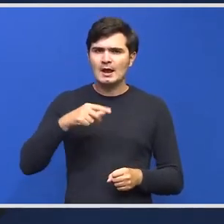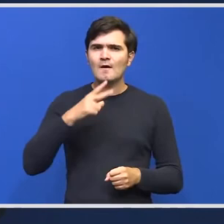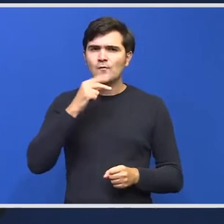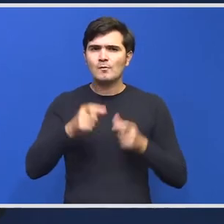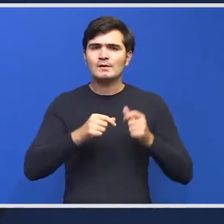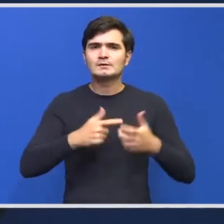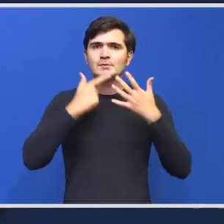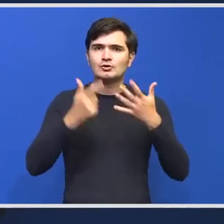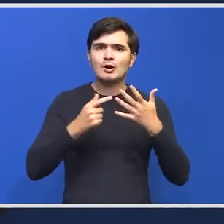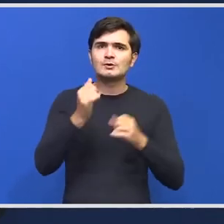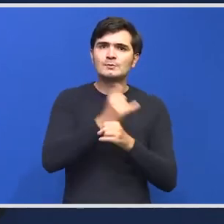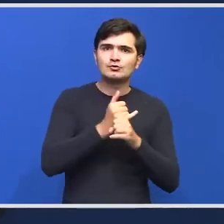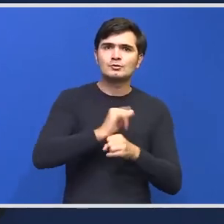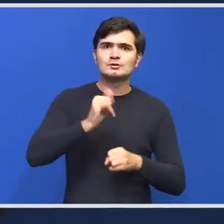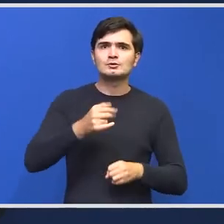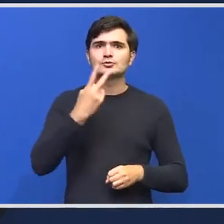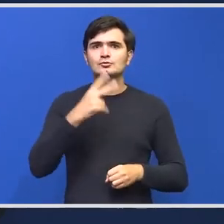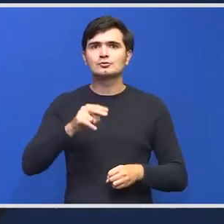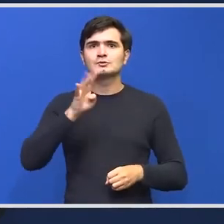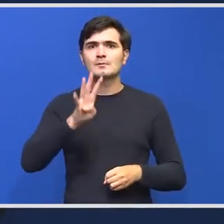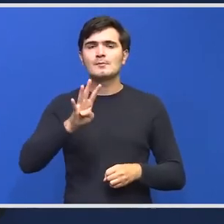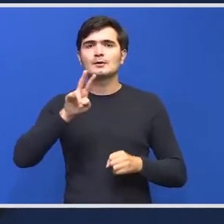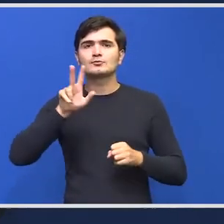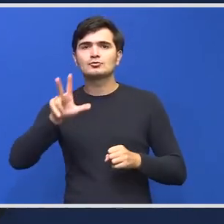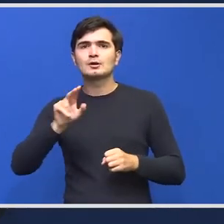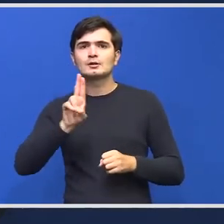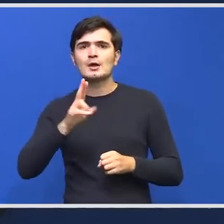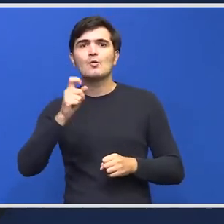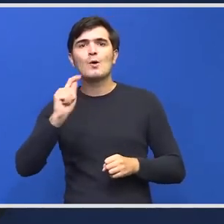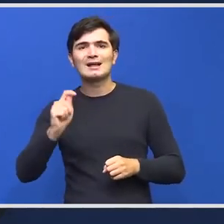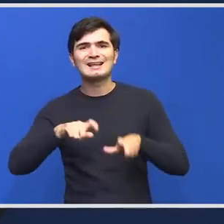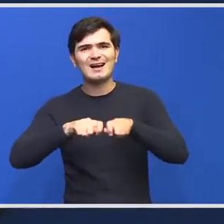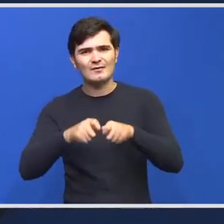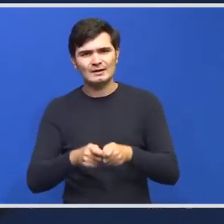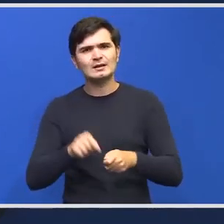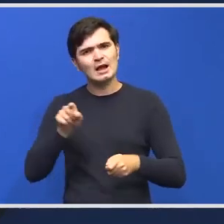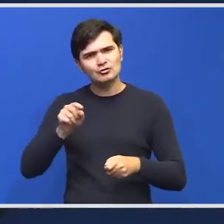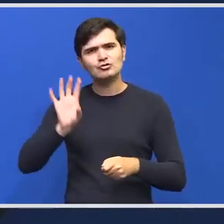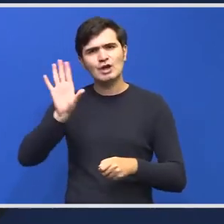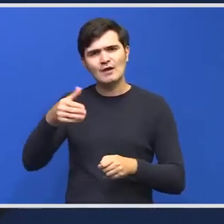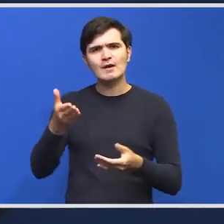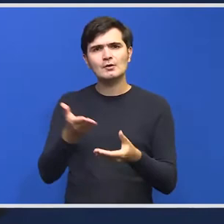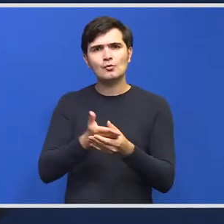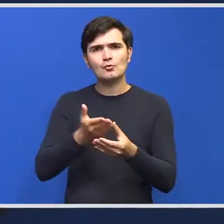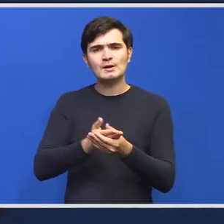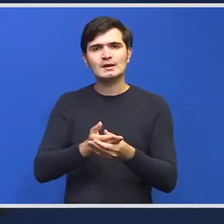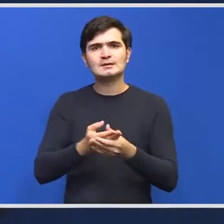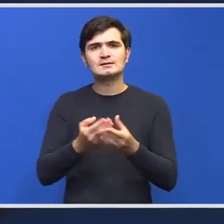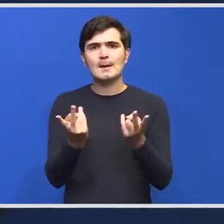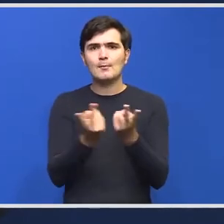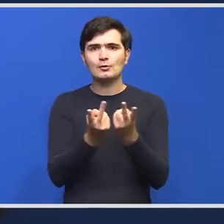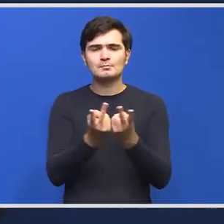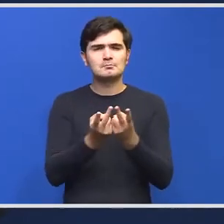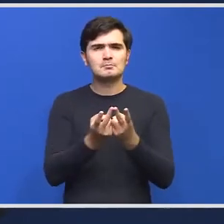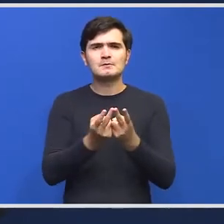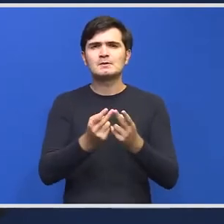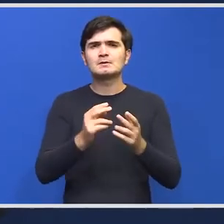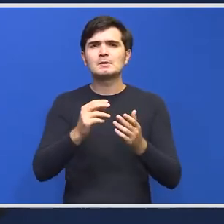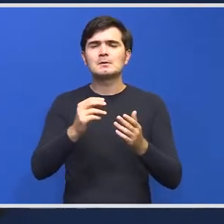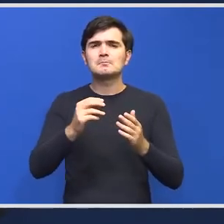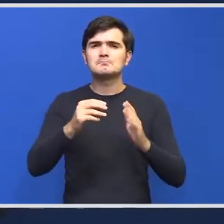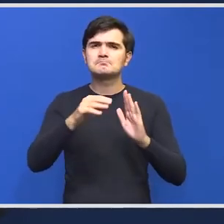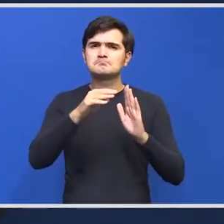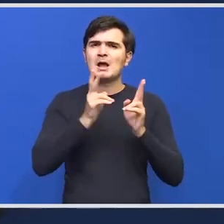județe și 243 de oateuri afectate, care aveau documentația în regulă de plină transmisă